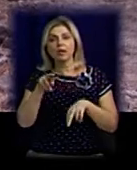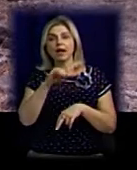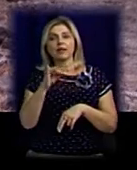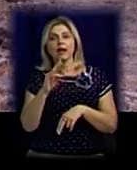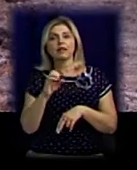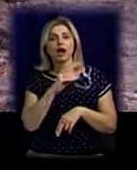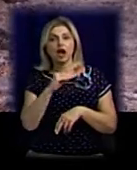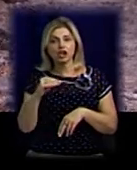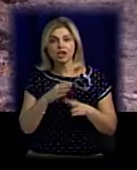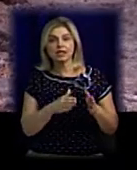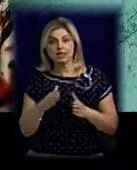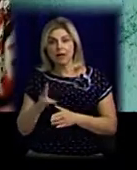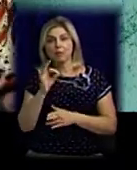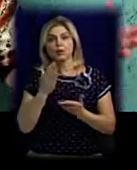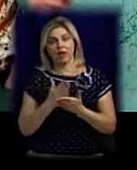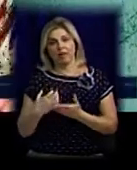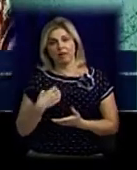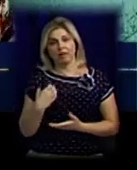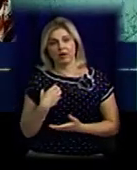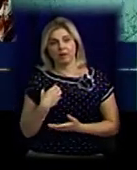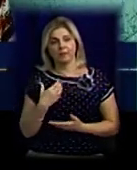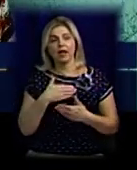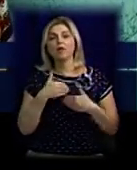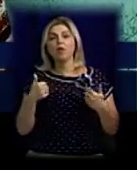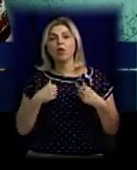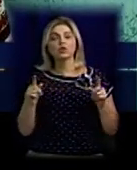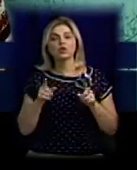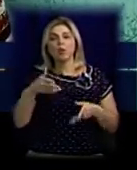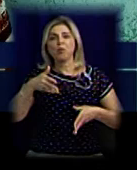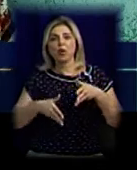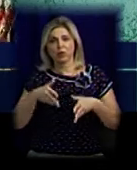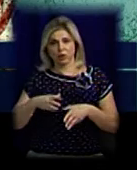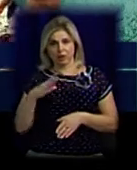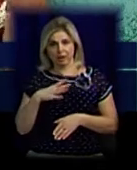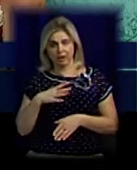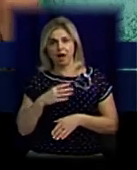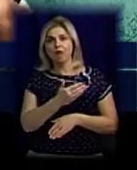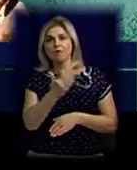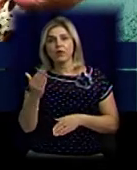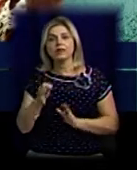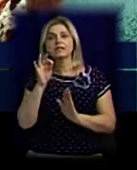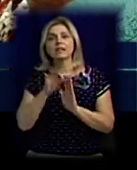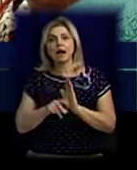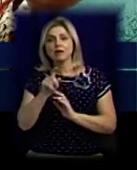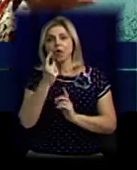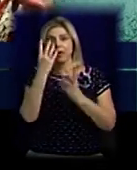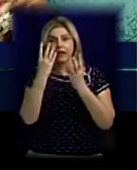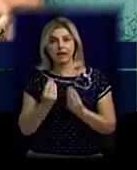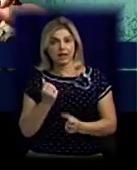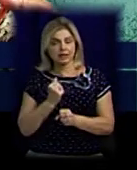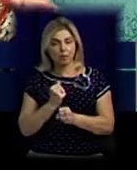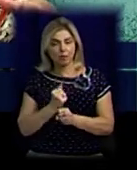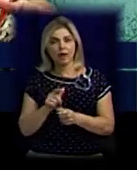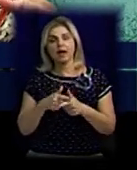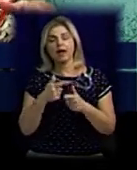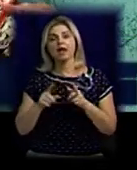Але є побоювання. Не хочуть, щоб болото було. Вони якби одразу за один день зробили. Або